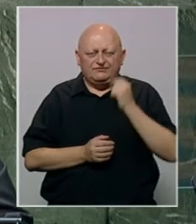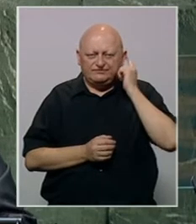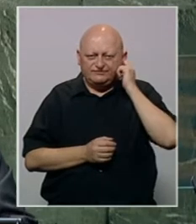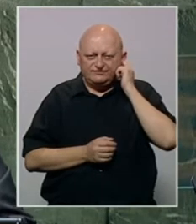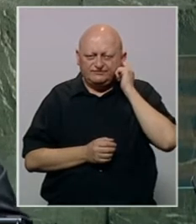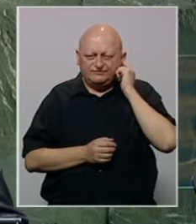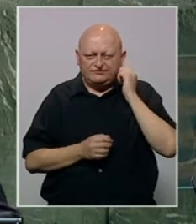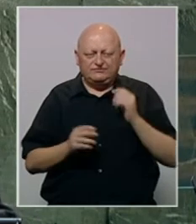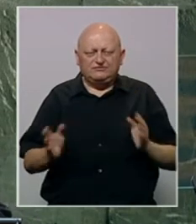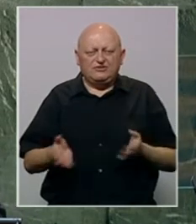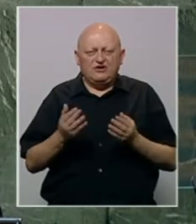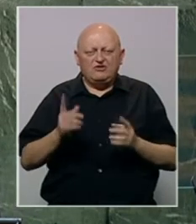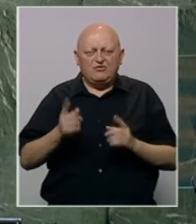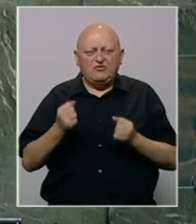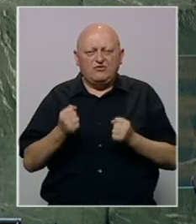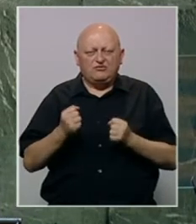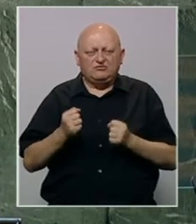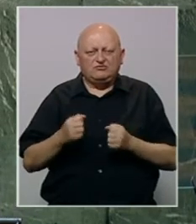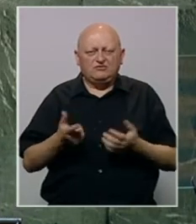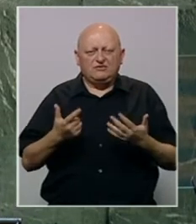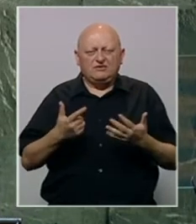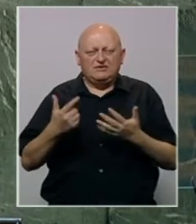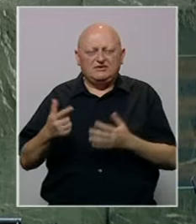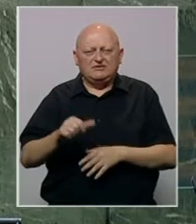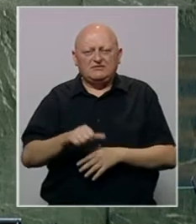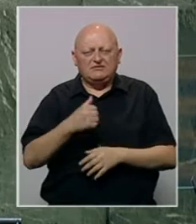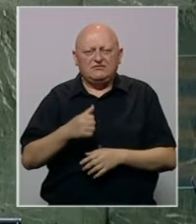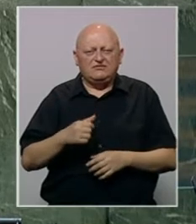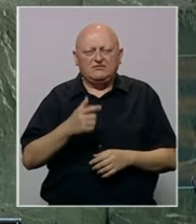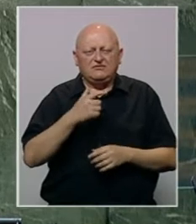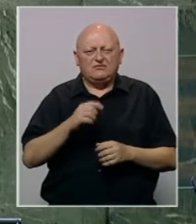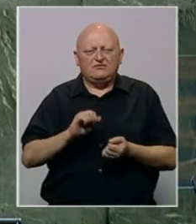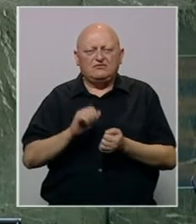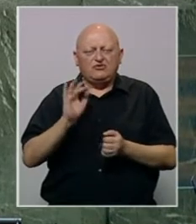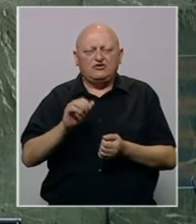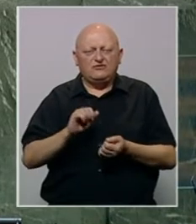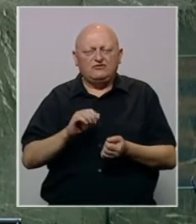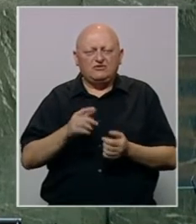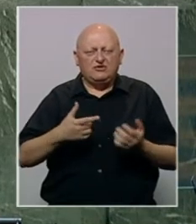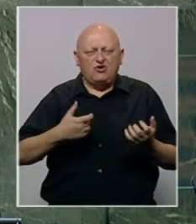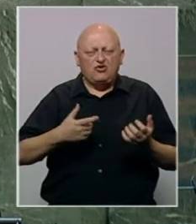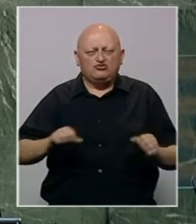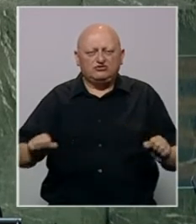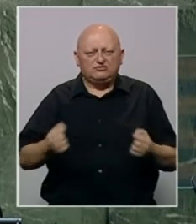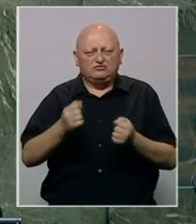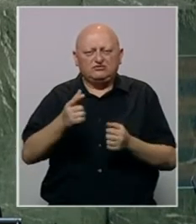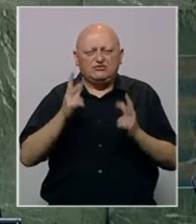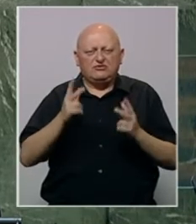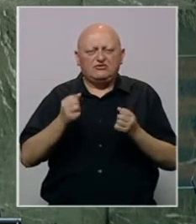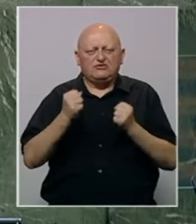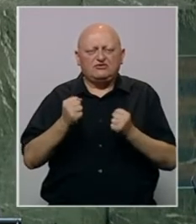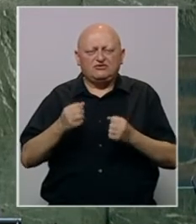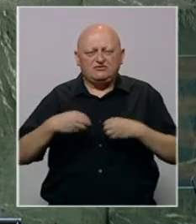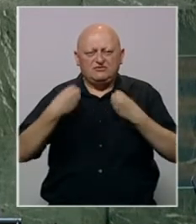Hitno moramo ojačiti i reafirmirati 77 godina staru normu protiv upotrebe nuklearnog oružja. Ovo zahtjeva čvrstu